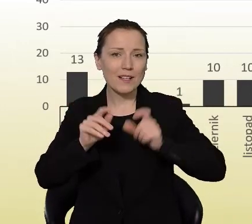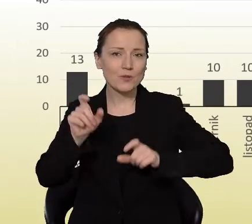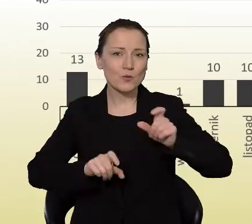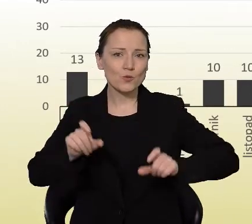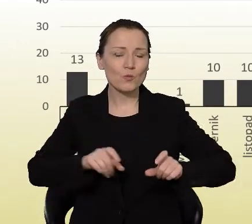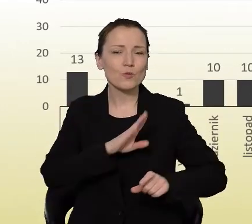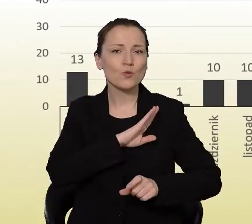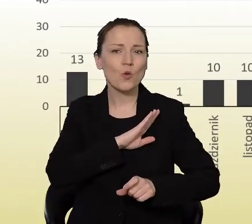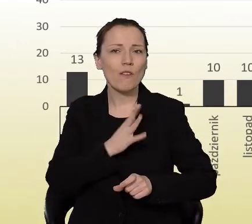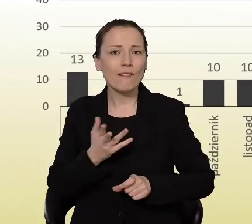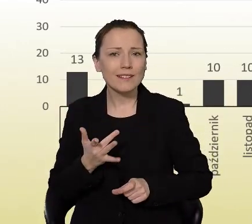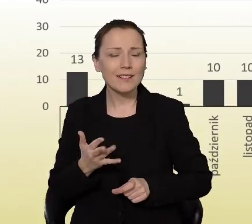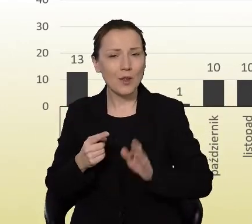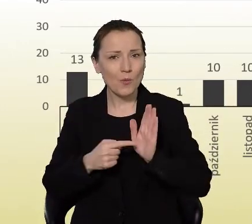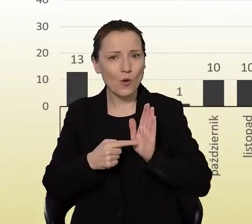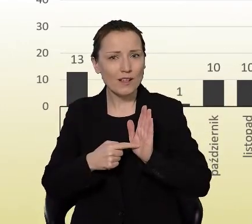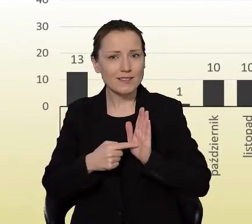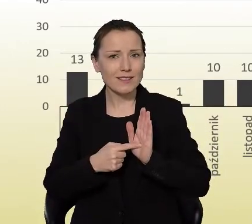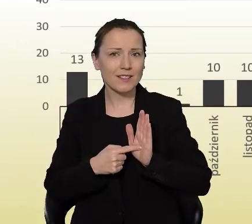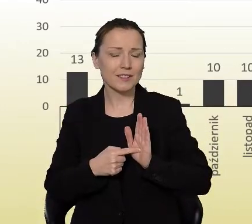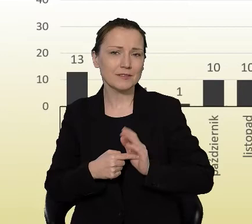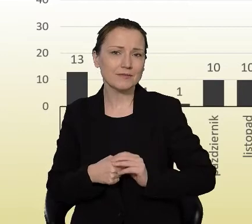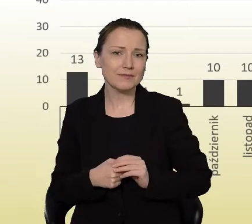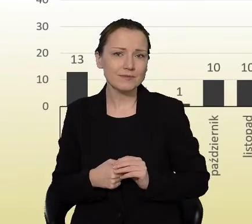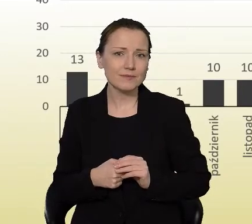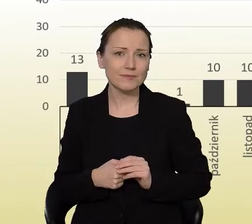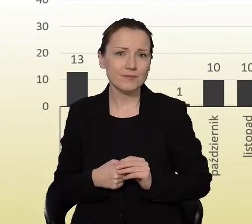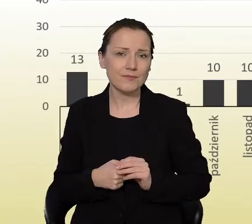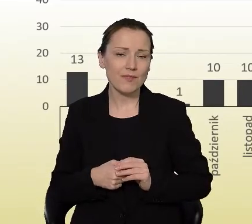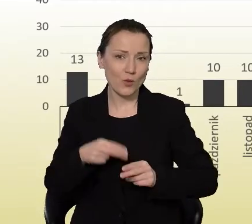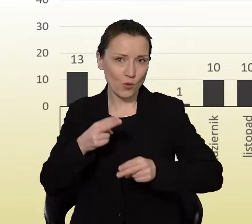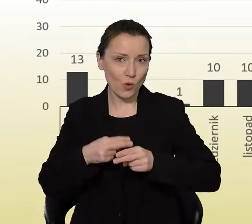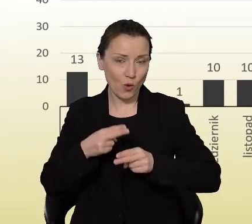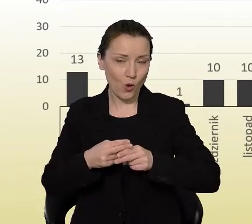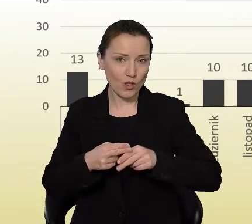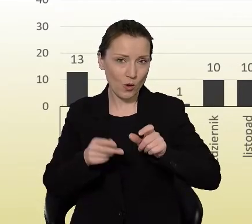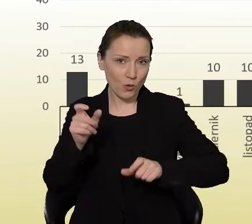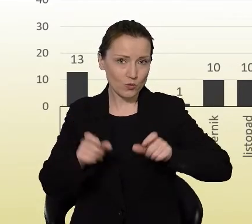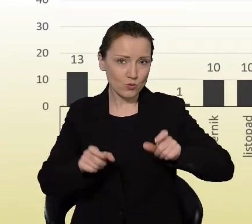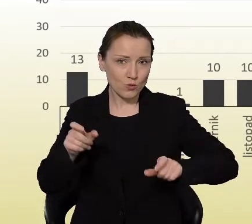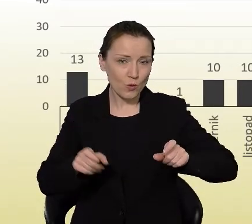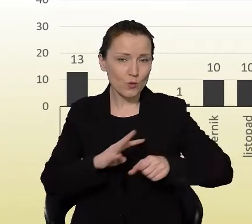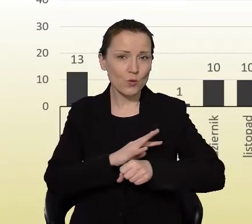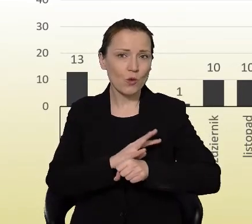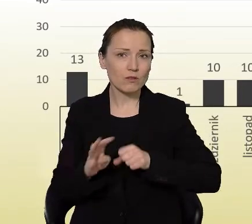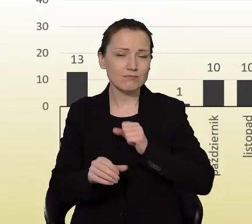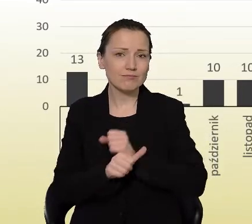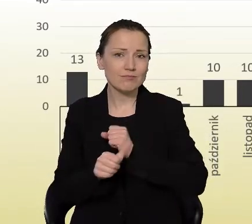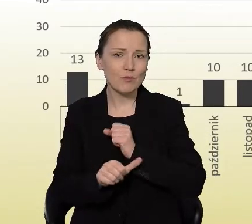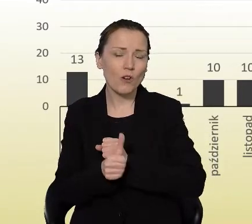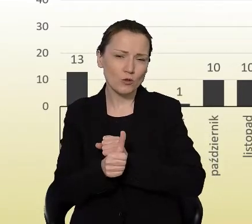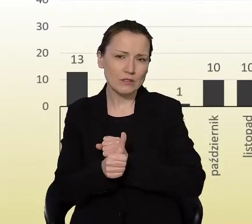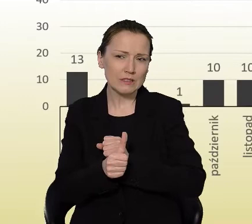zgony wśród osób, które były chore na COVID-19, chociaż często przyczyną były także